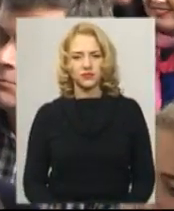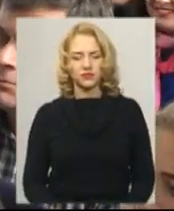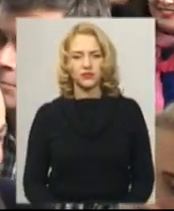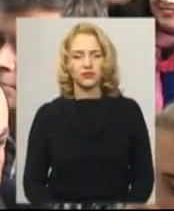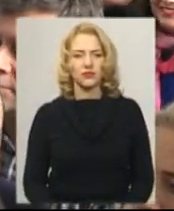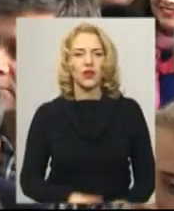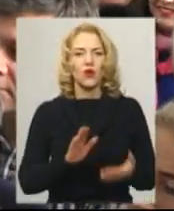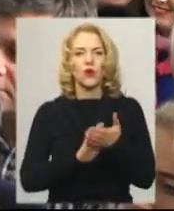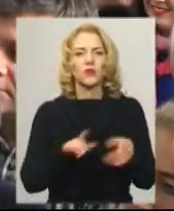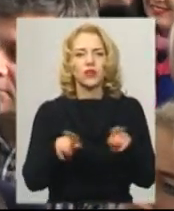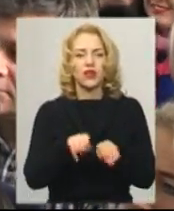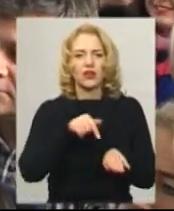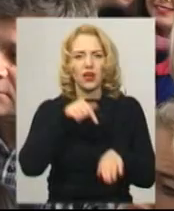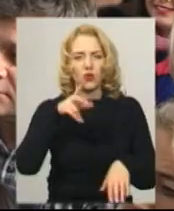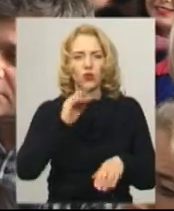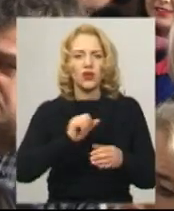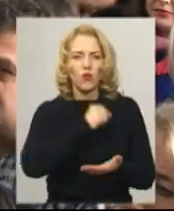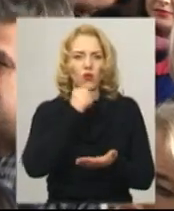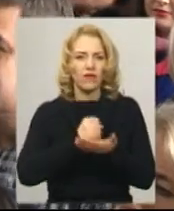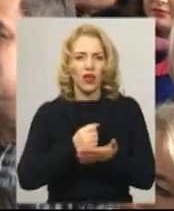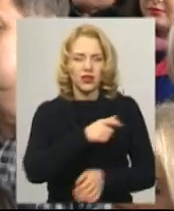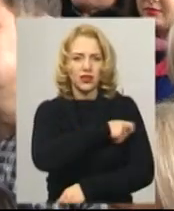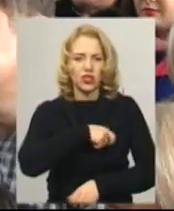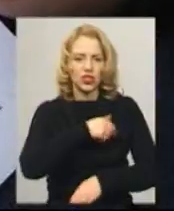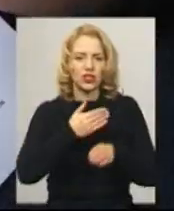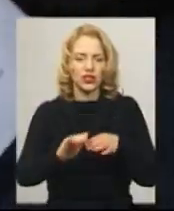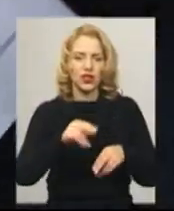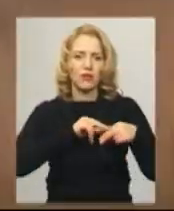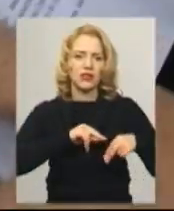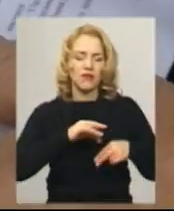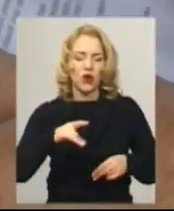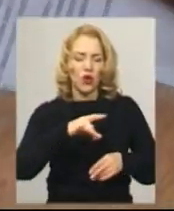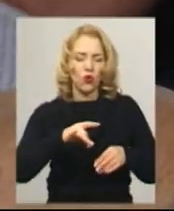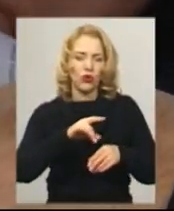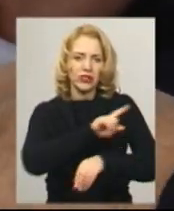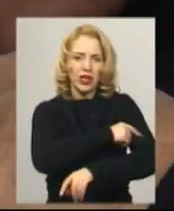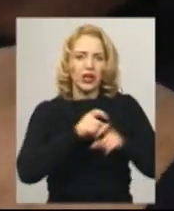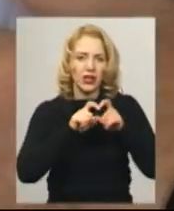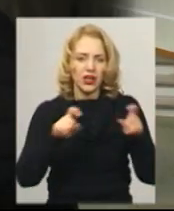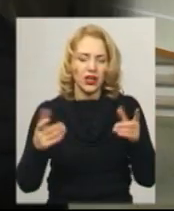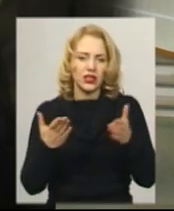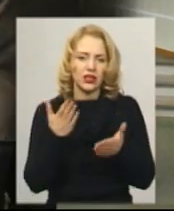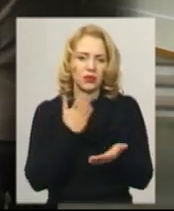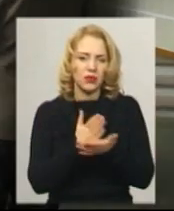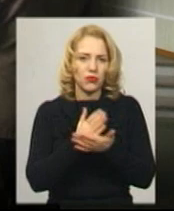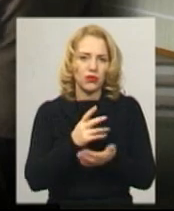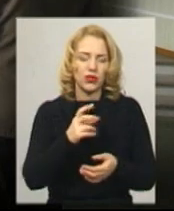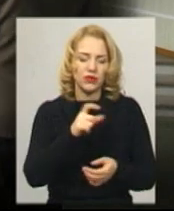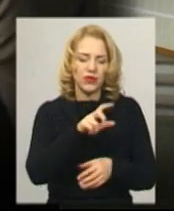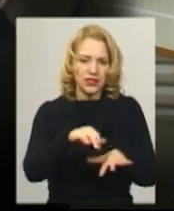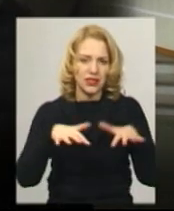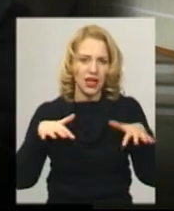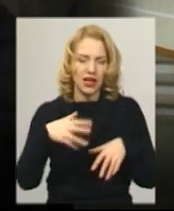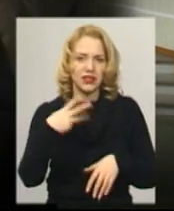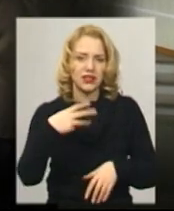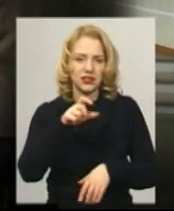Оплесками реагує на ухвалу депутатів частина працівників районної лікарні, які перебувають в залі. Їх приблизно три десятки. Вважаю, що на цій сесії